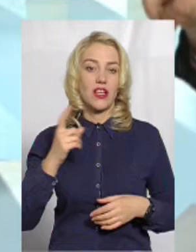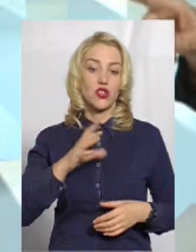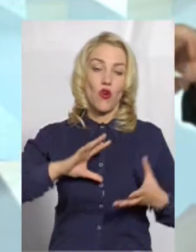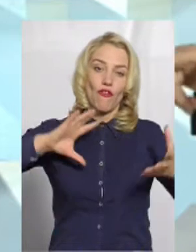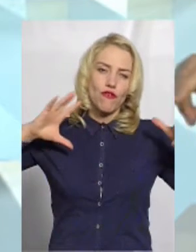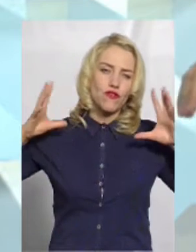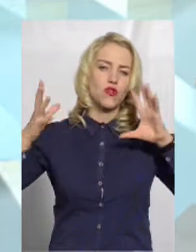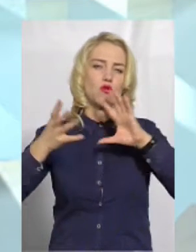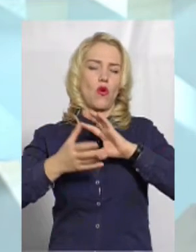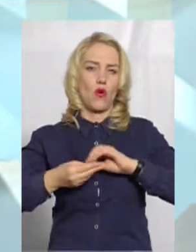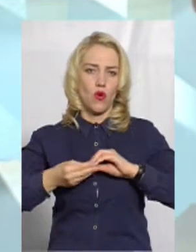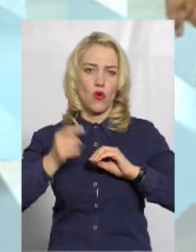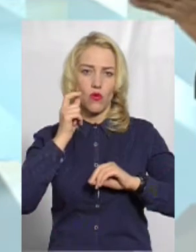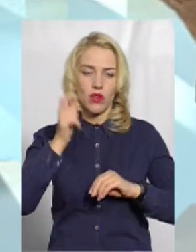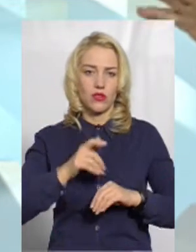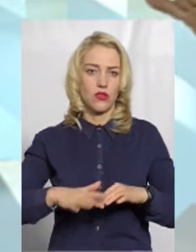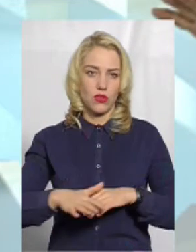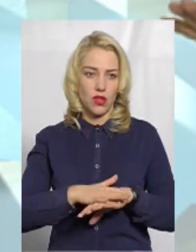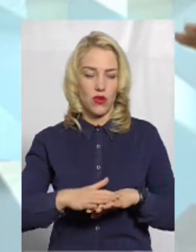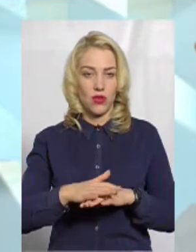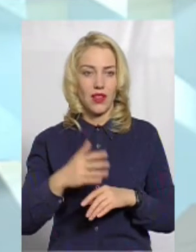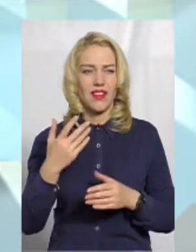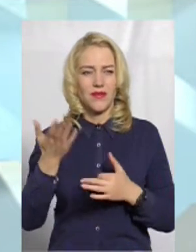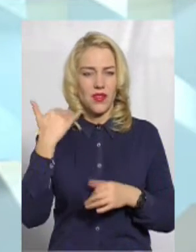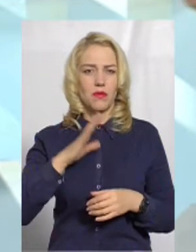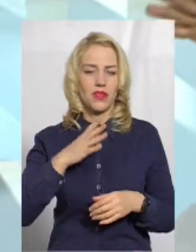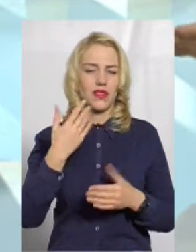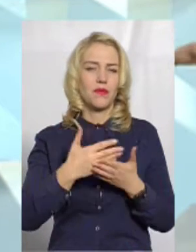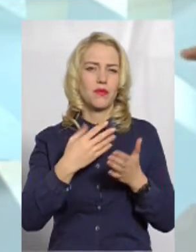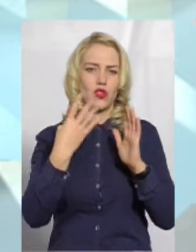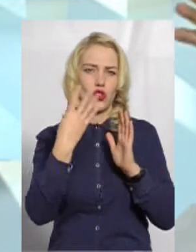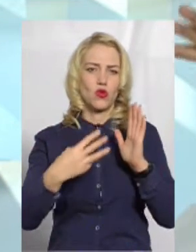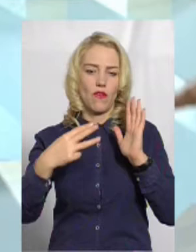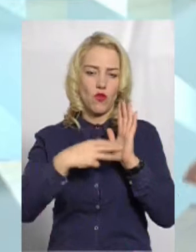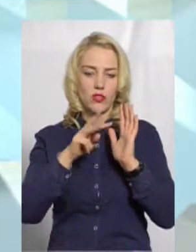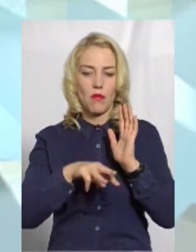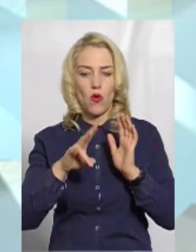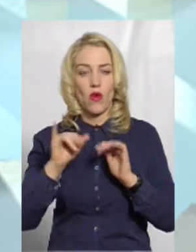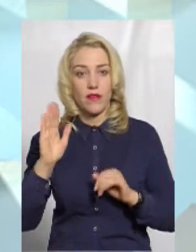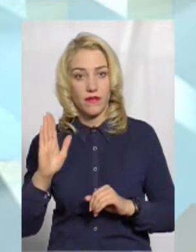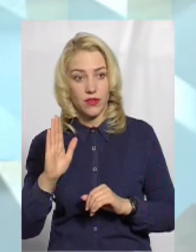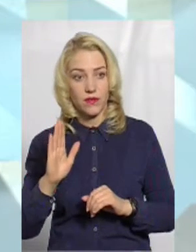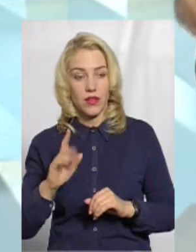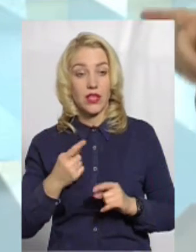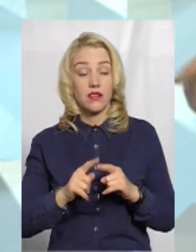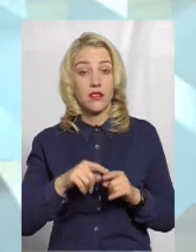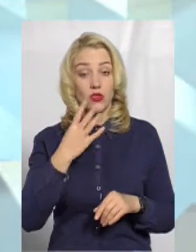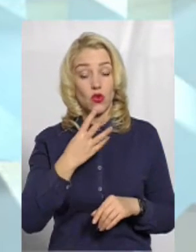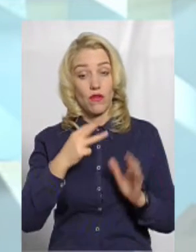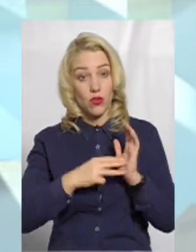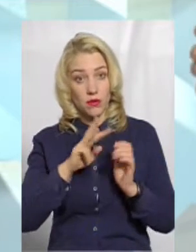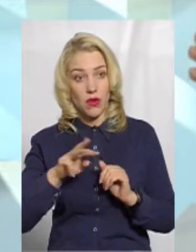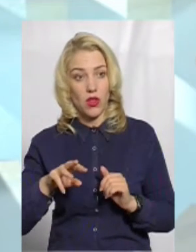всього українського народу. Тоді було в 90-х роках 48 мільйонів десь так населення. Всіх 48